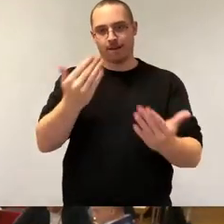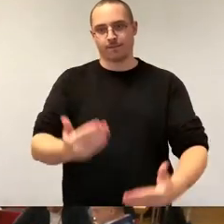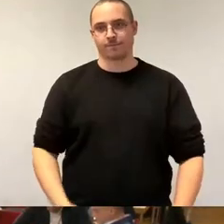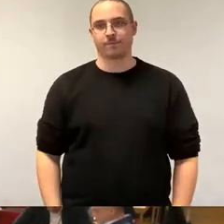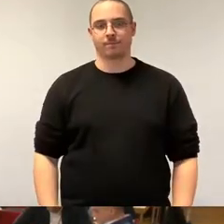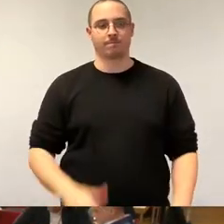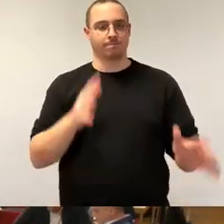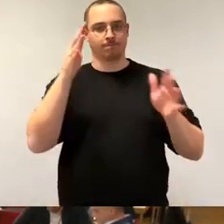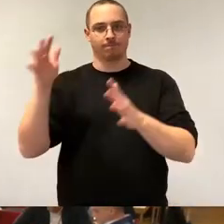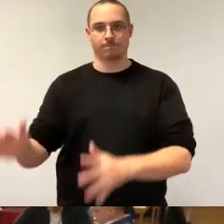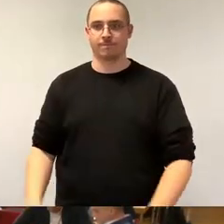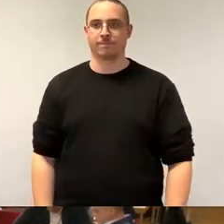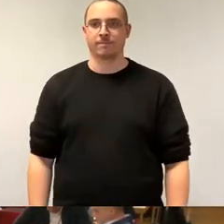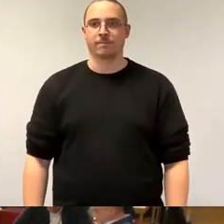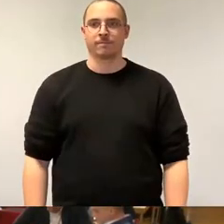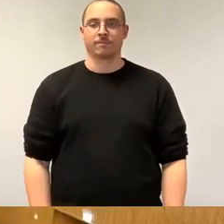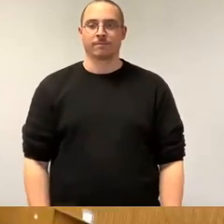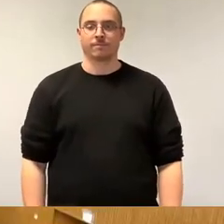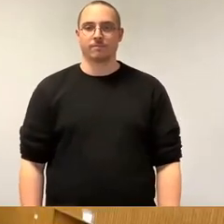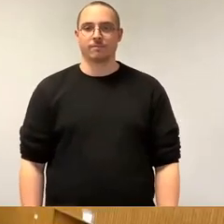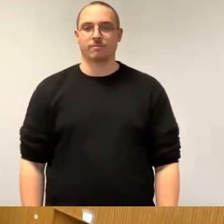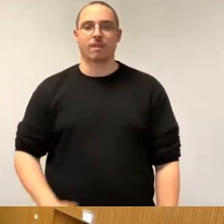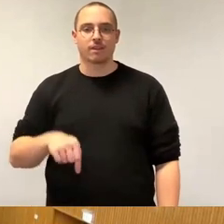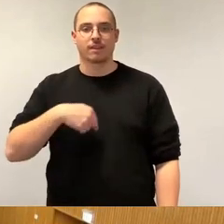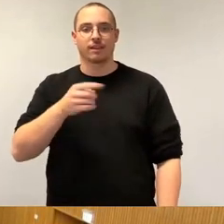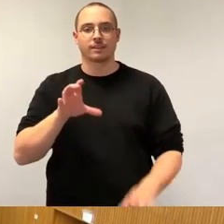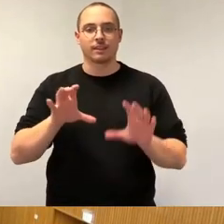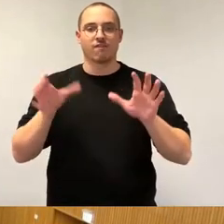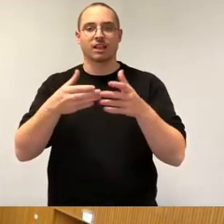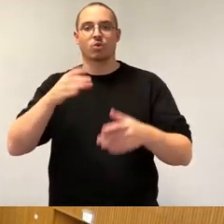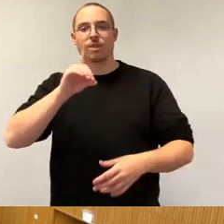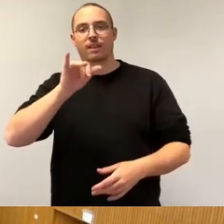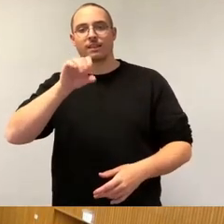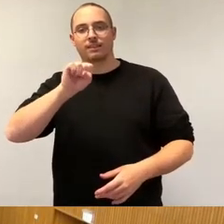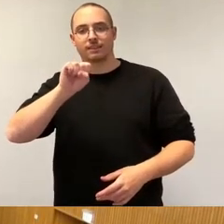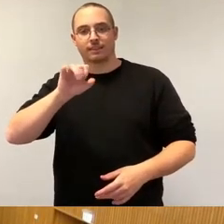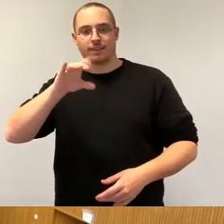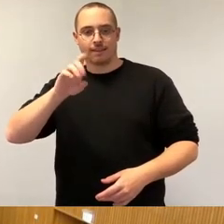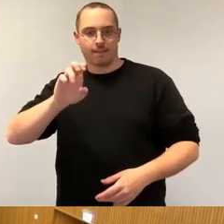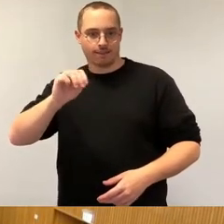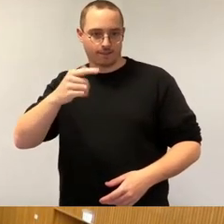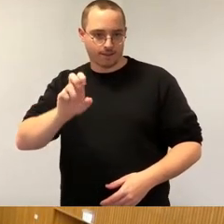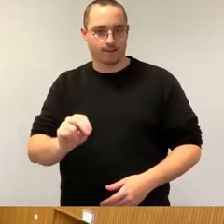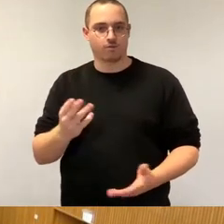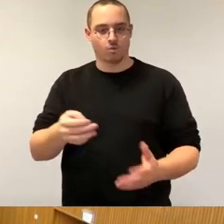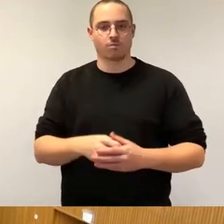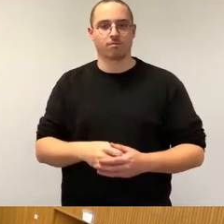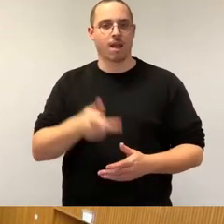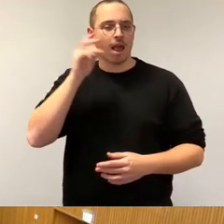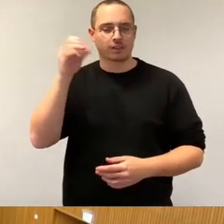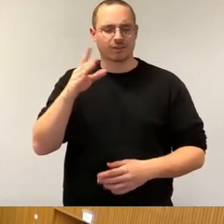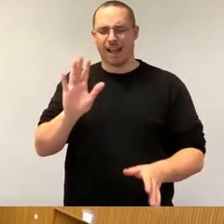Als nächstes Fraktionsdissidenten, Herr Lichtig. Naja, sieht anders aus. Gut. Herr Doktor, schulde bitte mal.